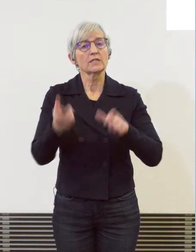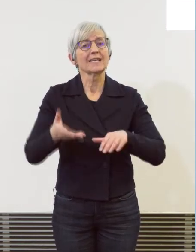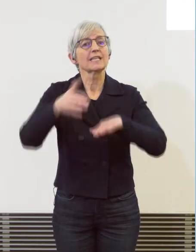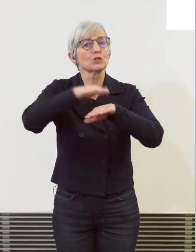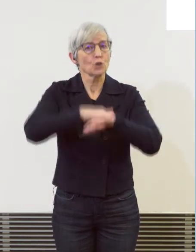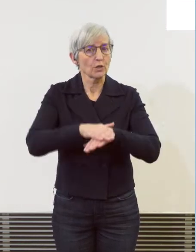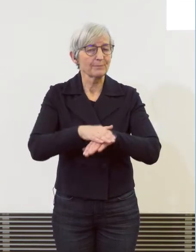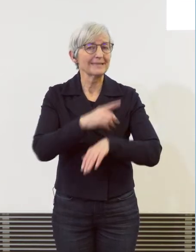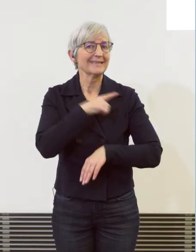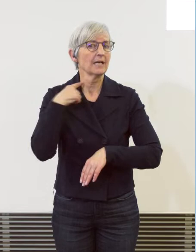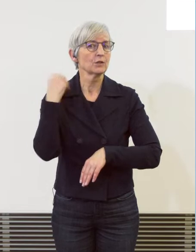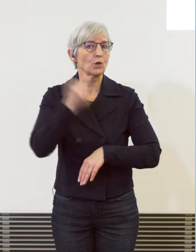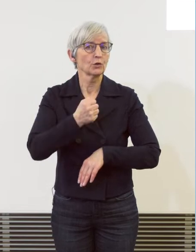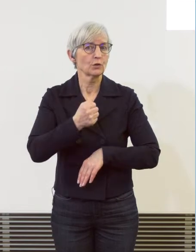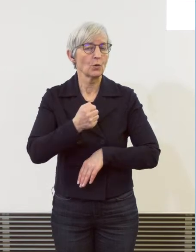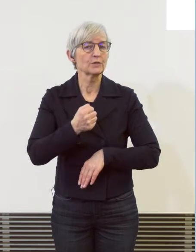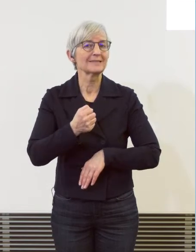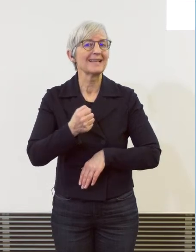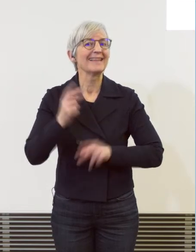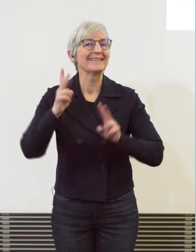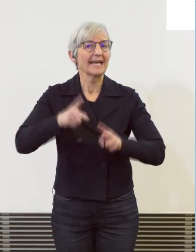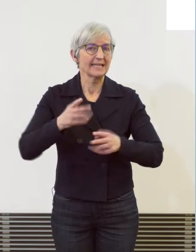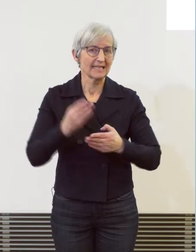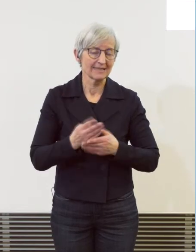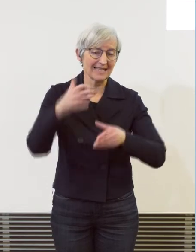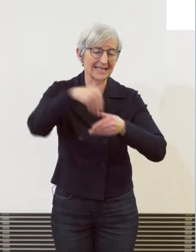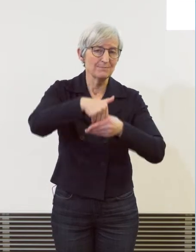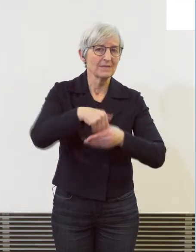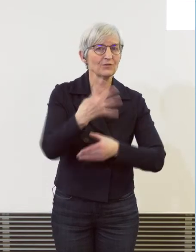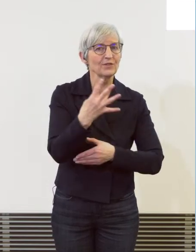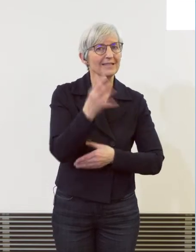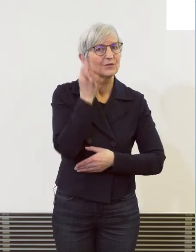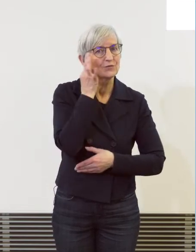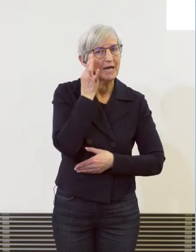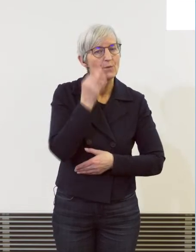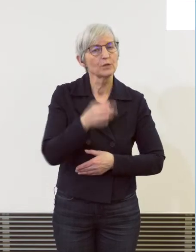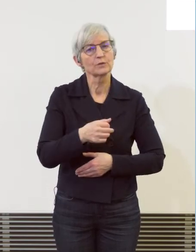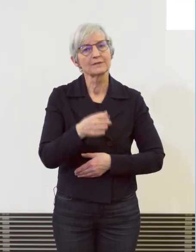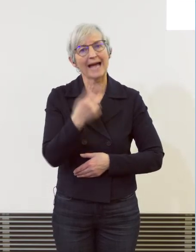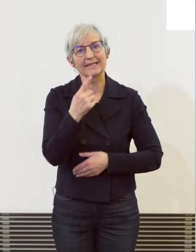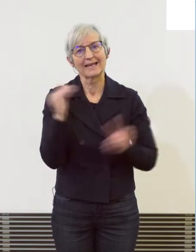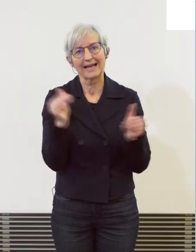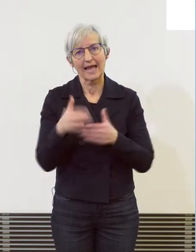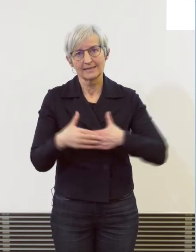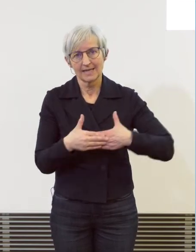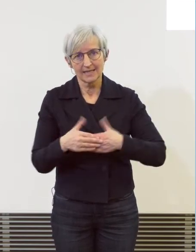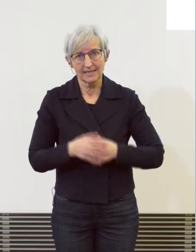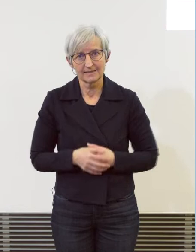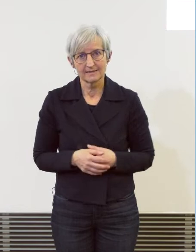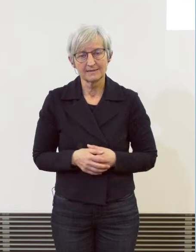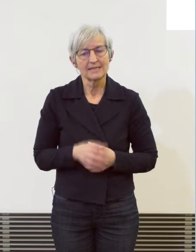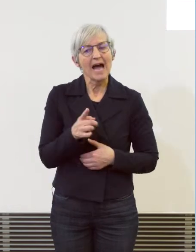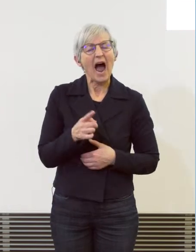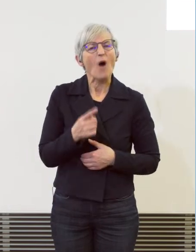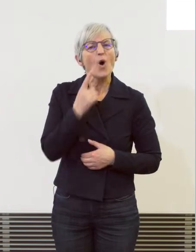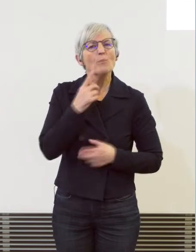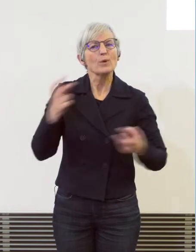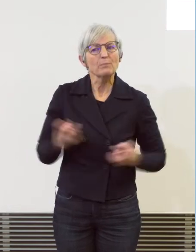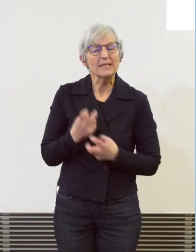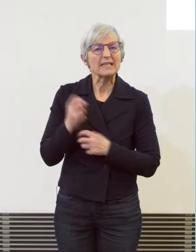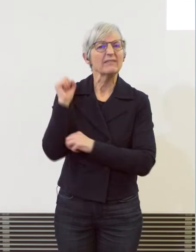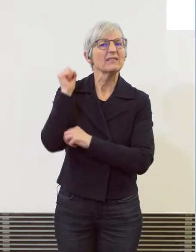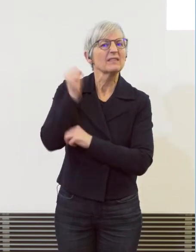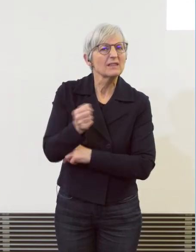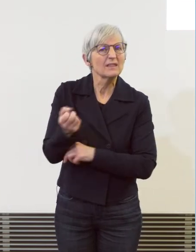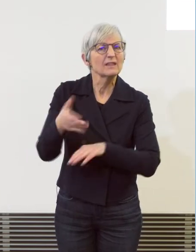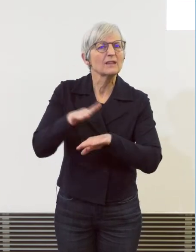Darunter waren vier Frauen und ein Kleinkind. Auch die versuchten Tötungsdelikte und die schweren Körperverletzungen haben